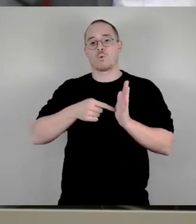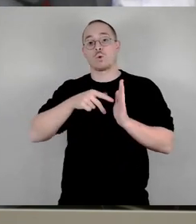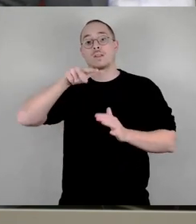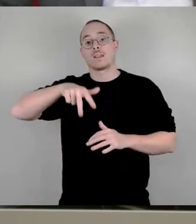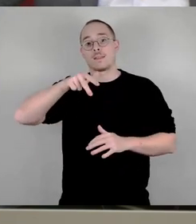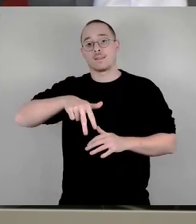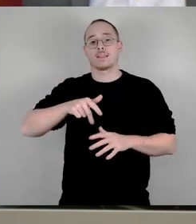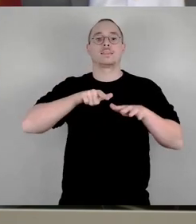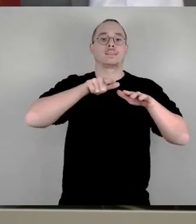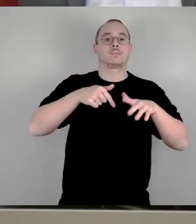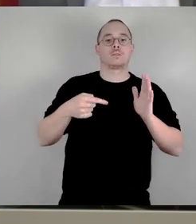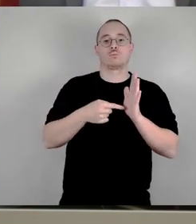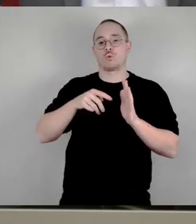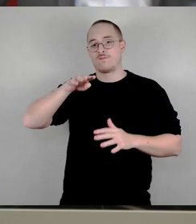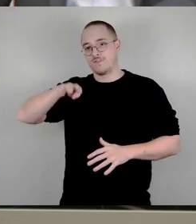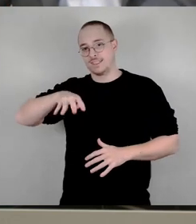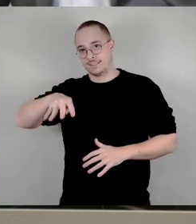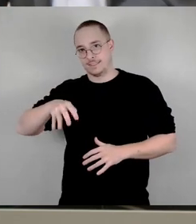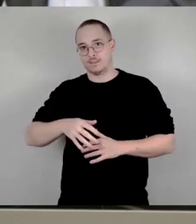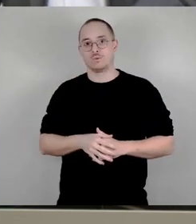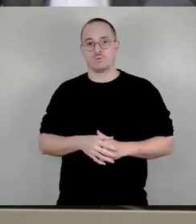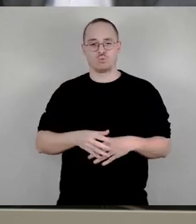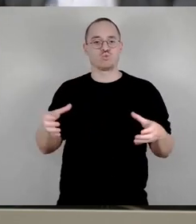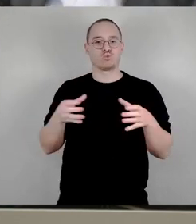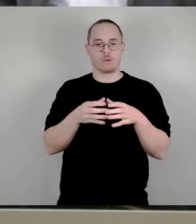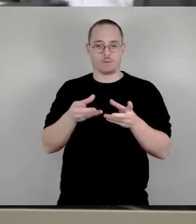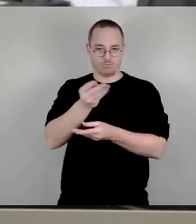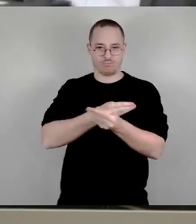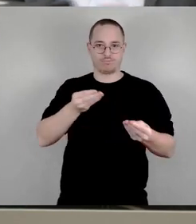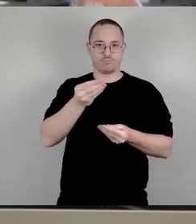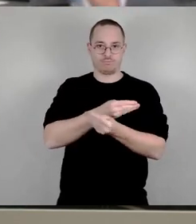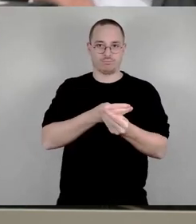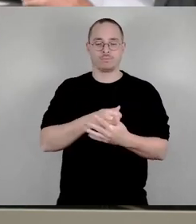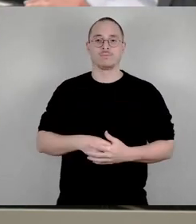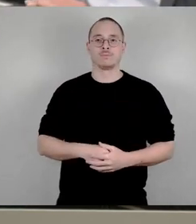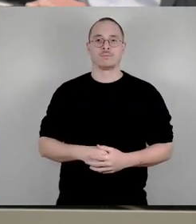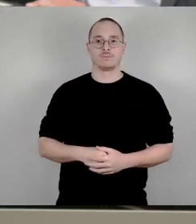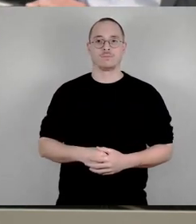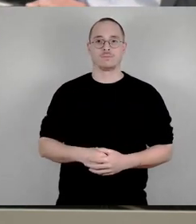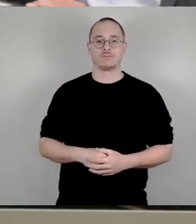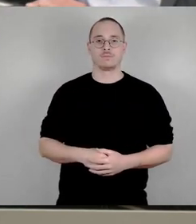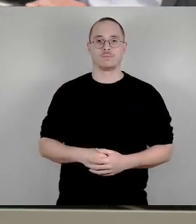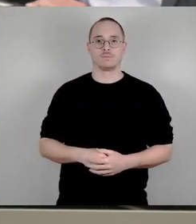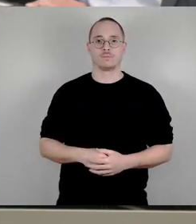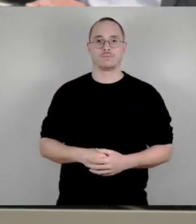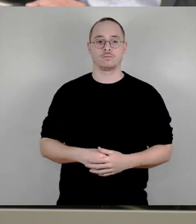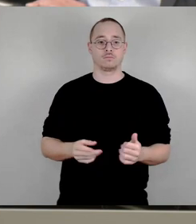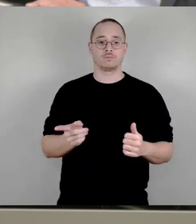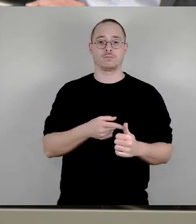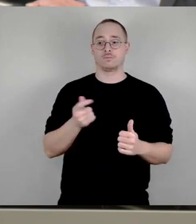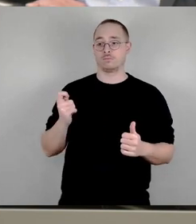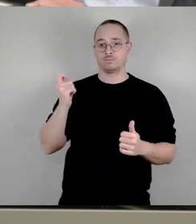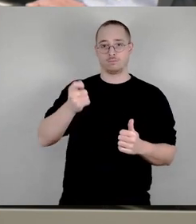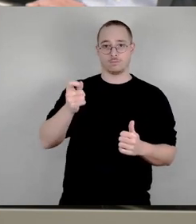.14 in gemeinschaftlicher Behandlung. Das eine ist ein reiche Fraktion Die Linke,